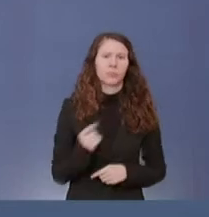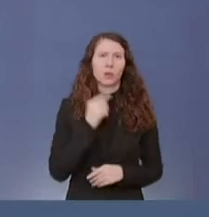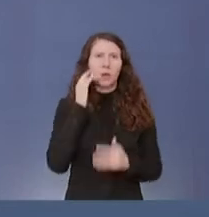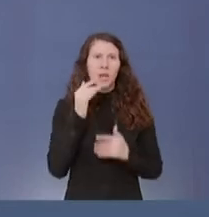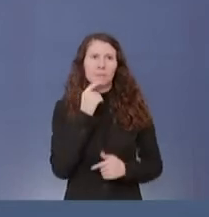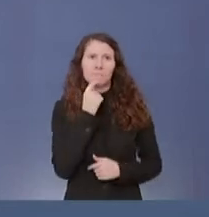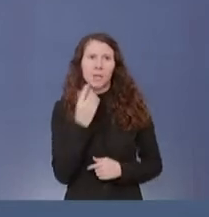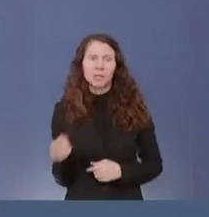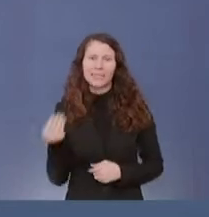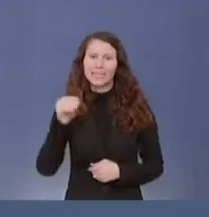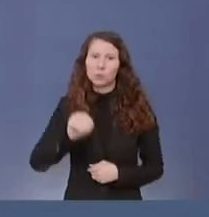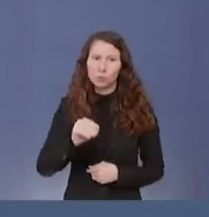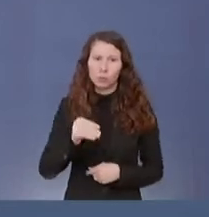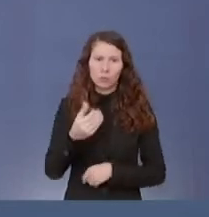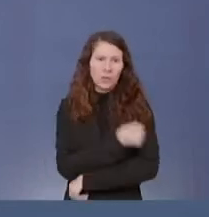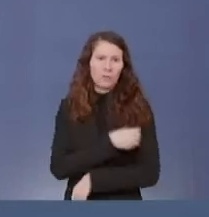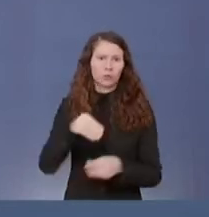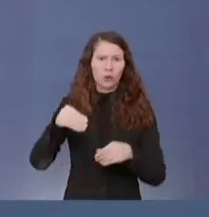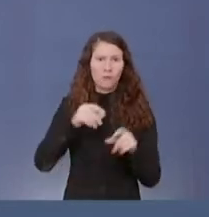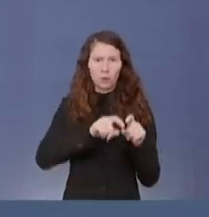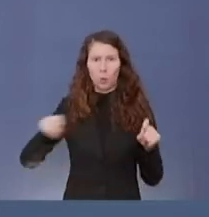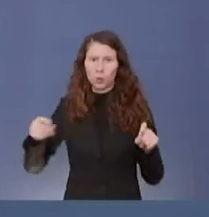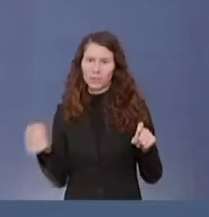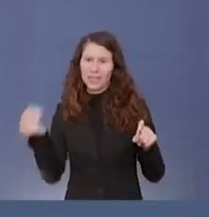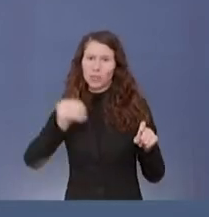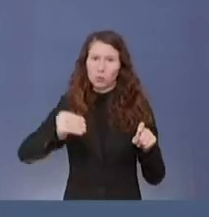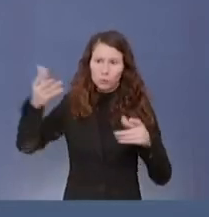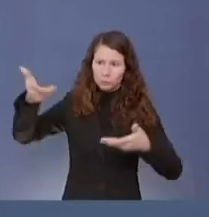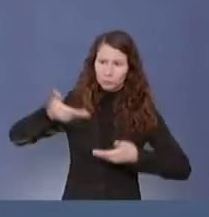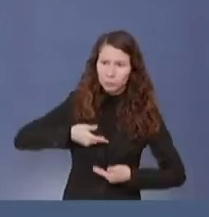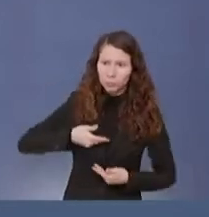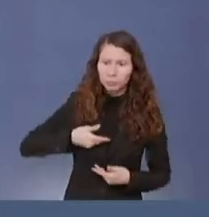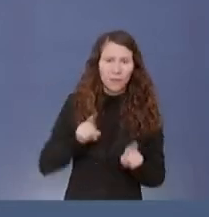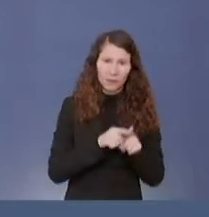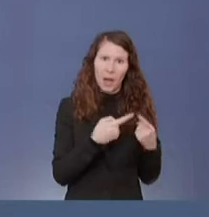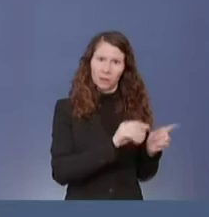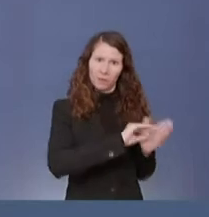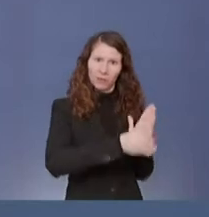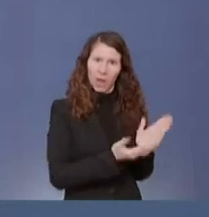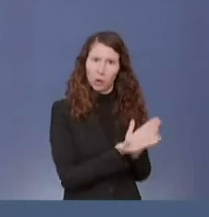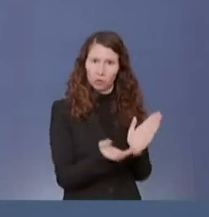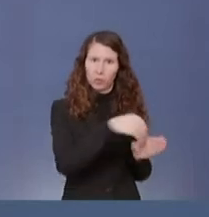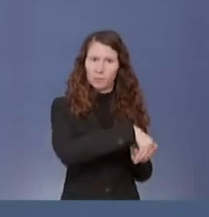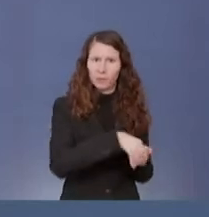wie wir das in anderen Verträgen übrigens auch gemacht haben, wenn die Mitgliedstaaten